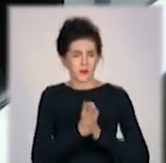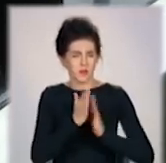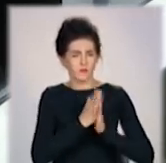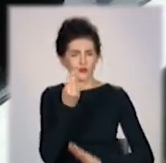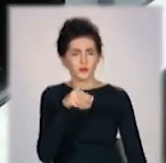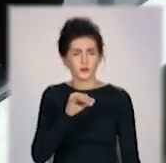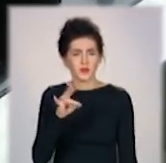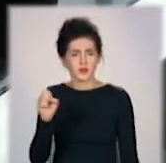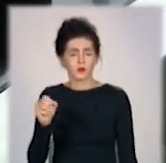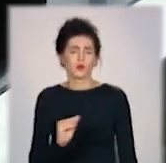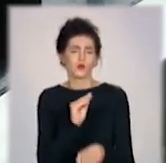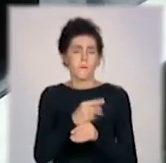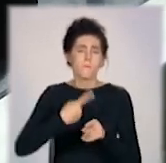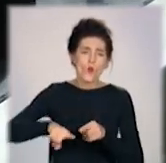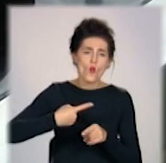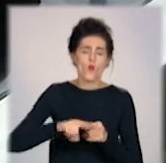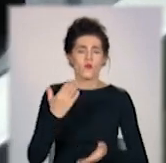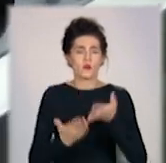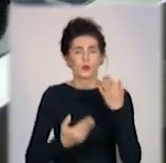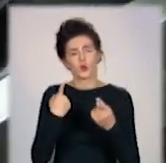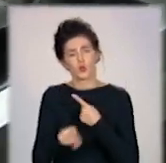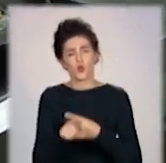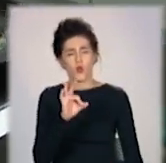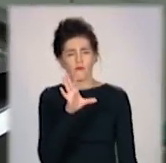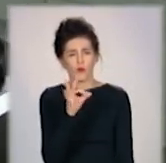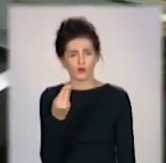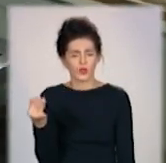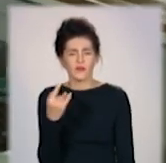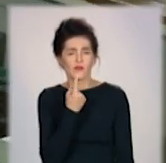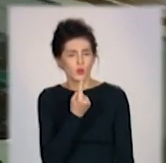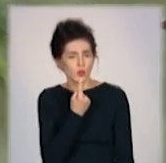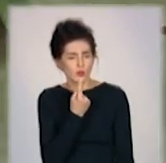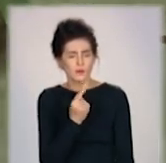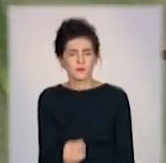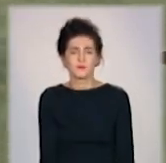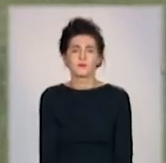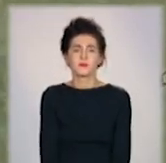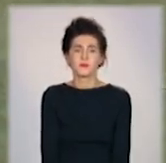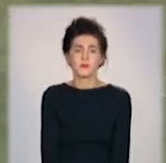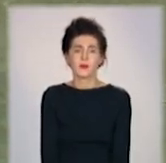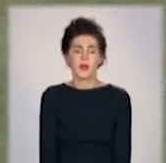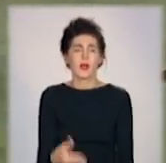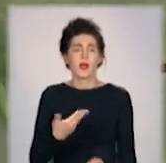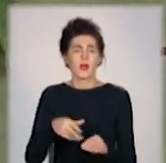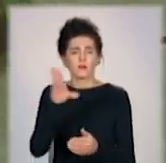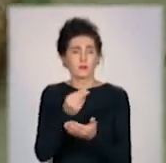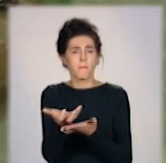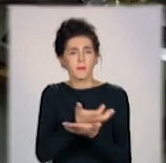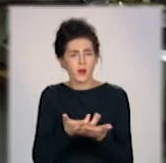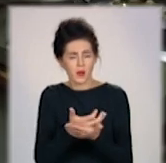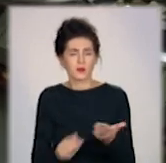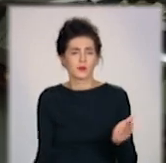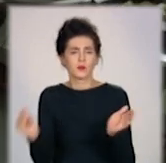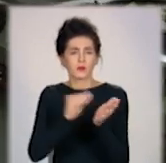морковку, замінити будь-якими іншими овочами по вкусу. Після чого смажену начинку додаємо в